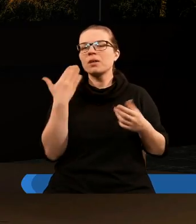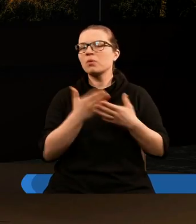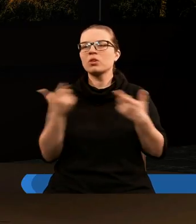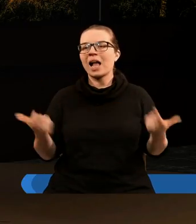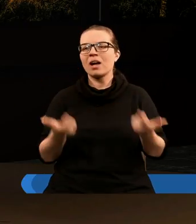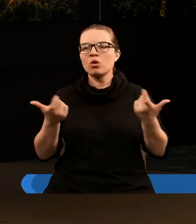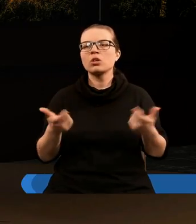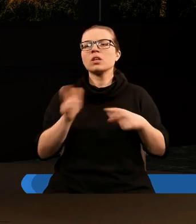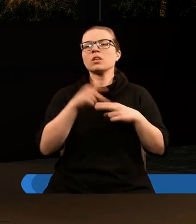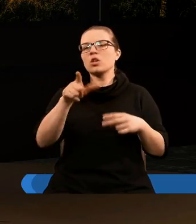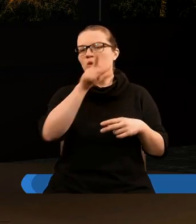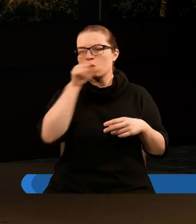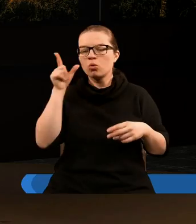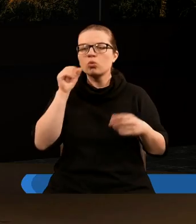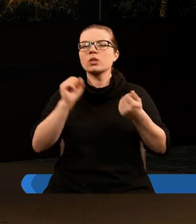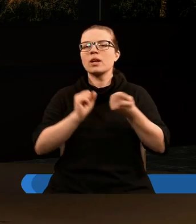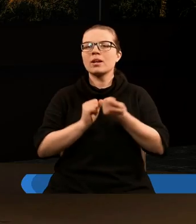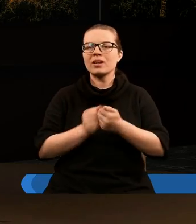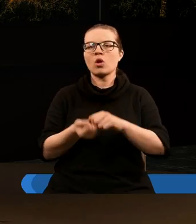zagrożenia, kiedy ci ludzie są